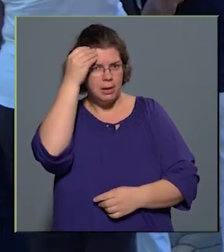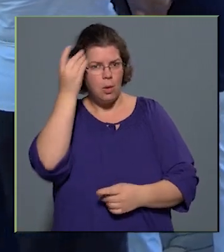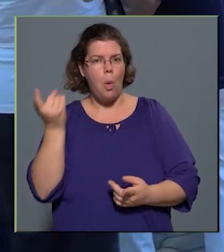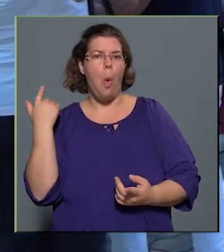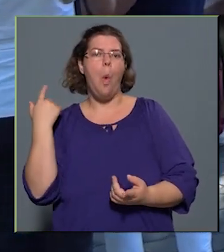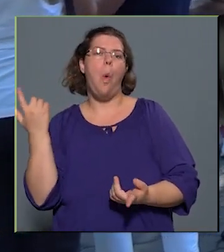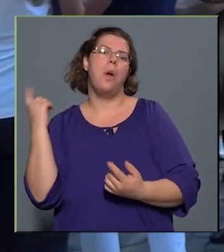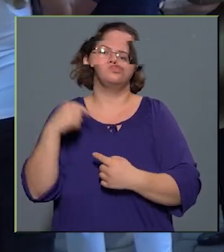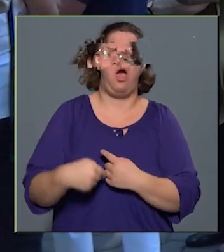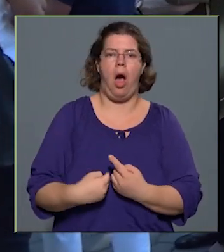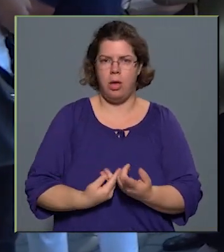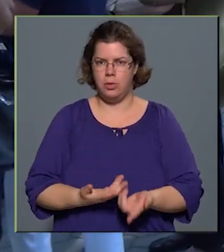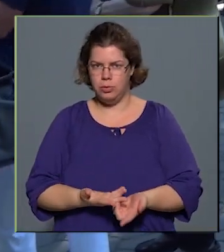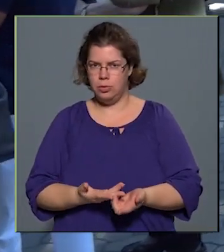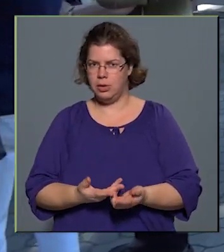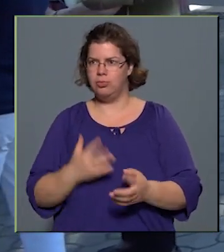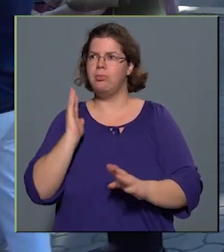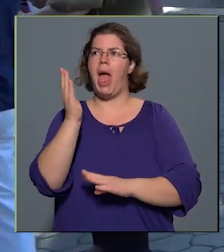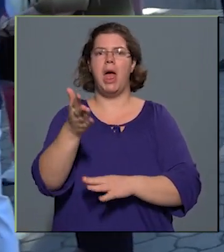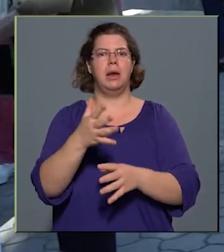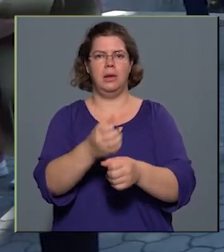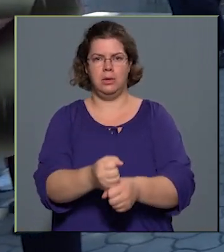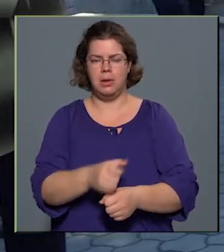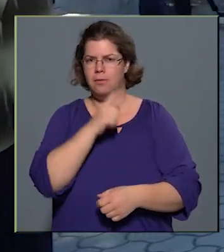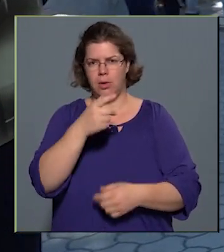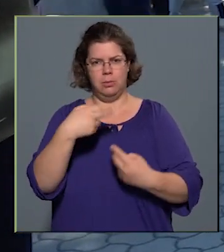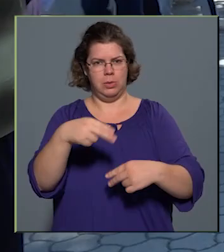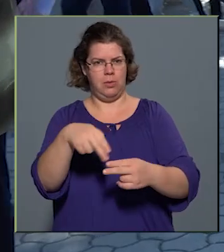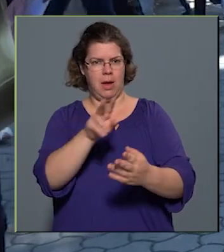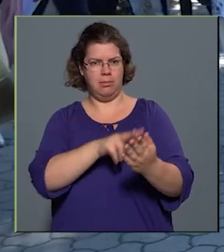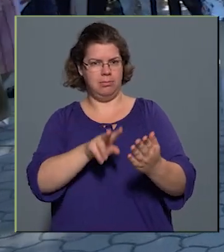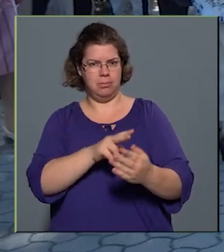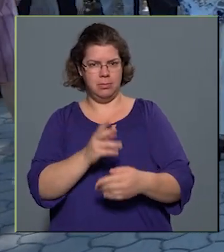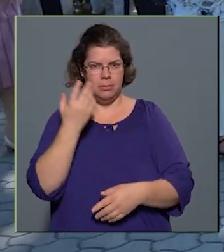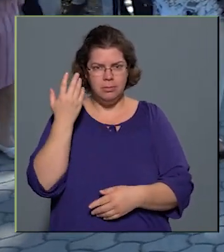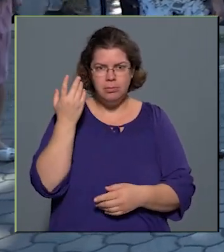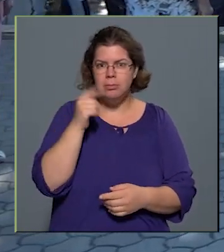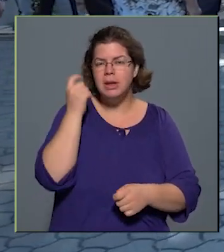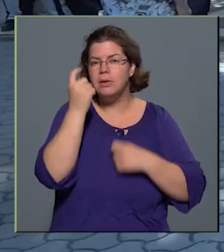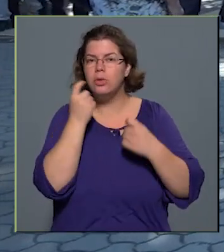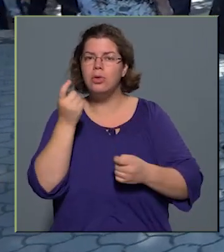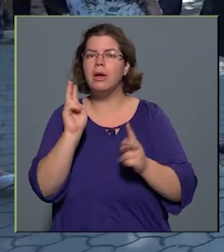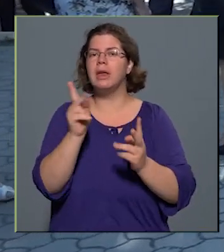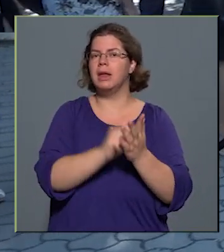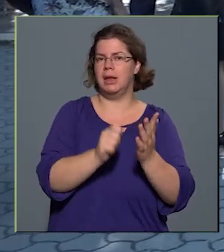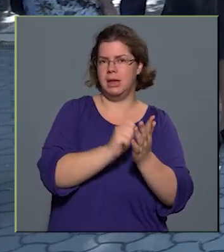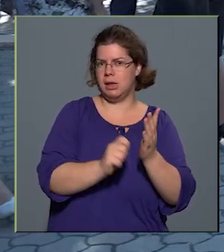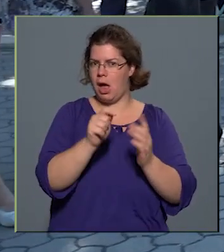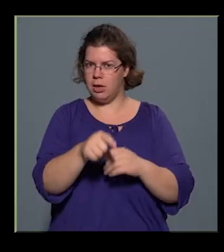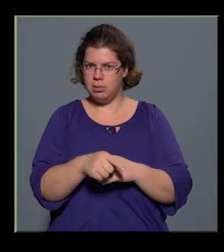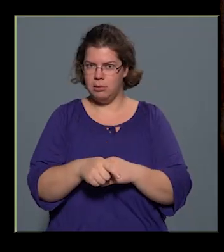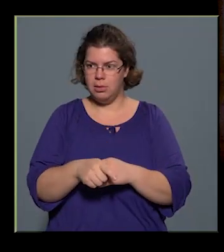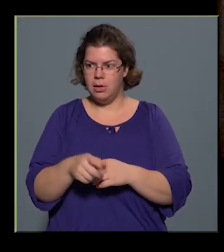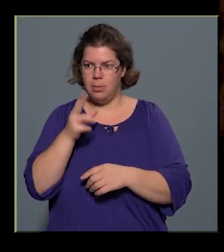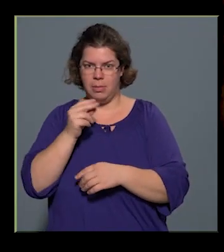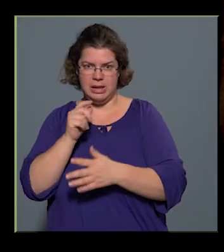mi erre tartunk. Nem orvosom tovább. Nem tudom, mit gondolnak ki írta ezt a beszédet. Vajon egy beszédírót kértem meg,